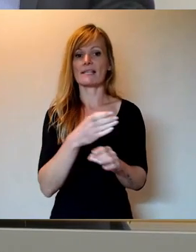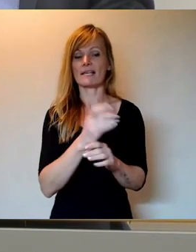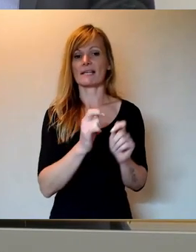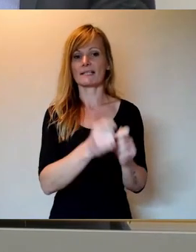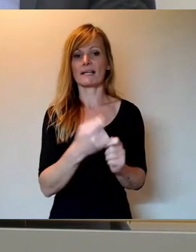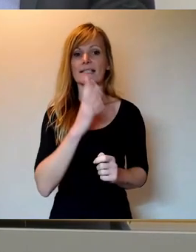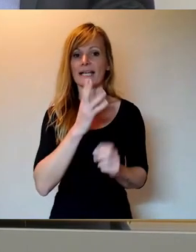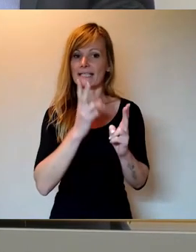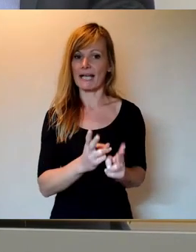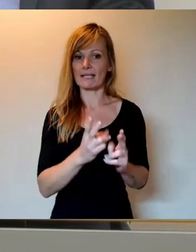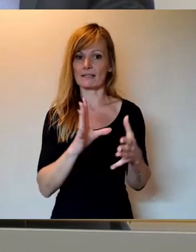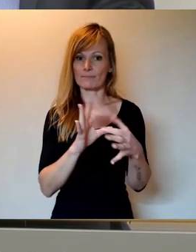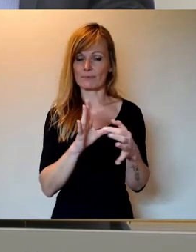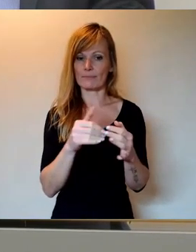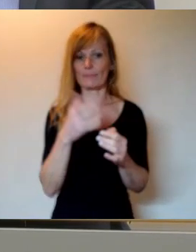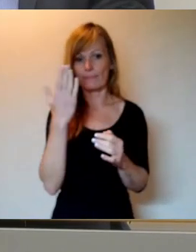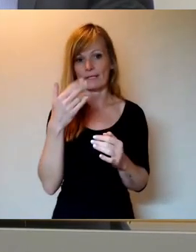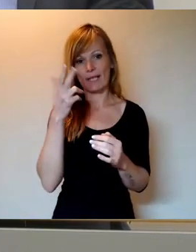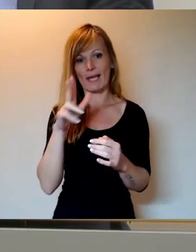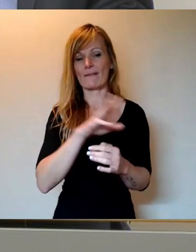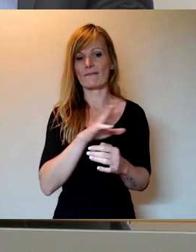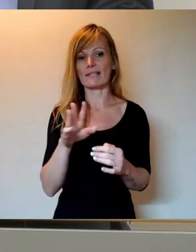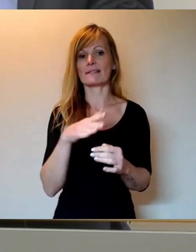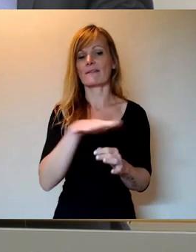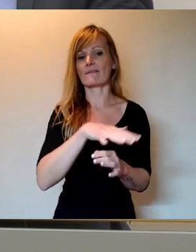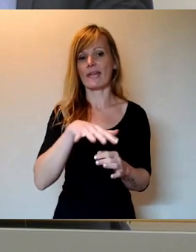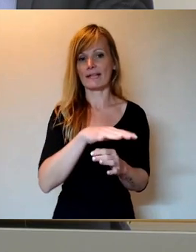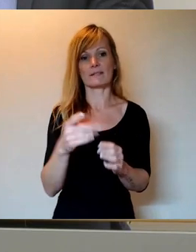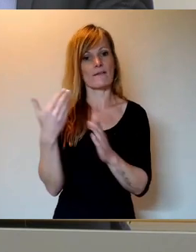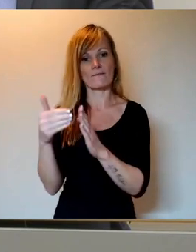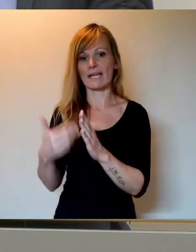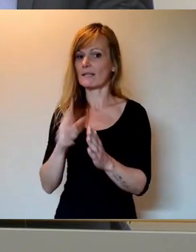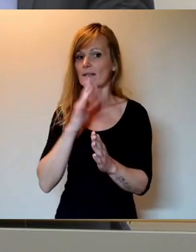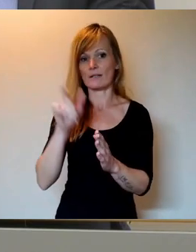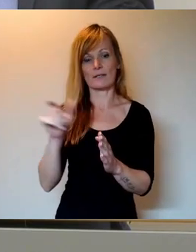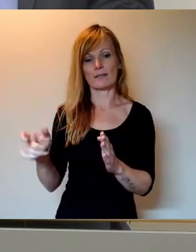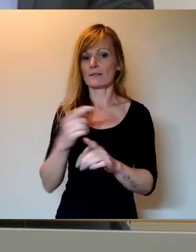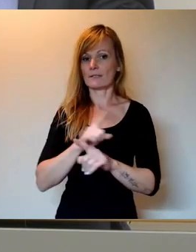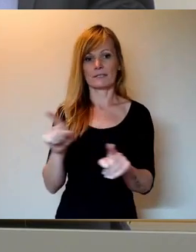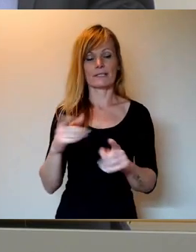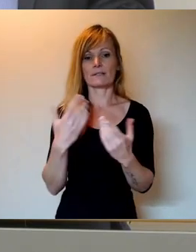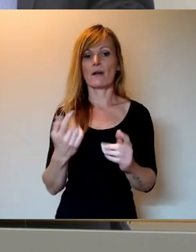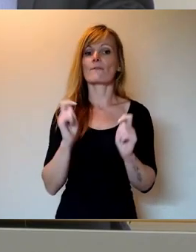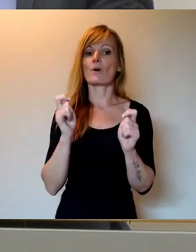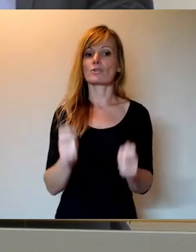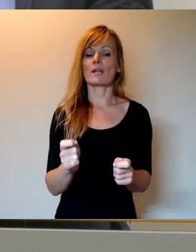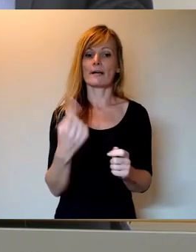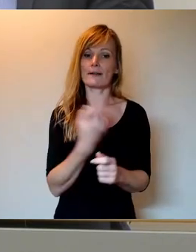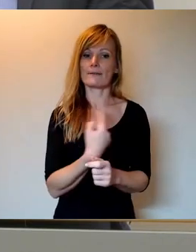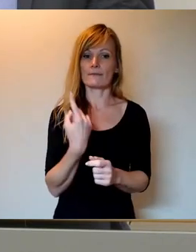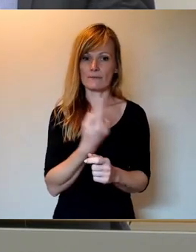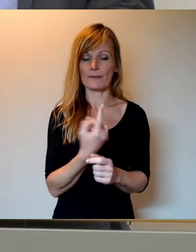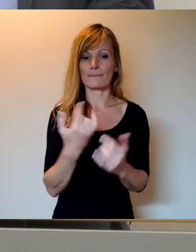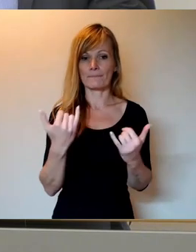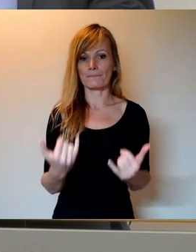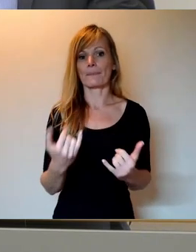vorliegend mit Herrn Westfeld. Sonst erst mal keine weiteren Wortmeldungen. Ich würde vorschlagen, wir bringen erst mal